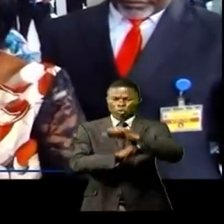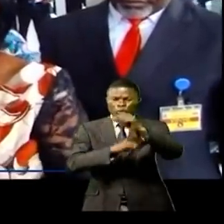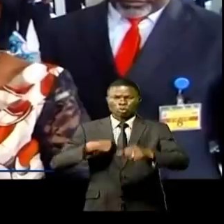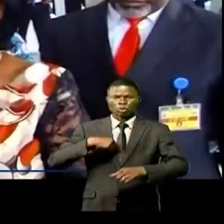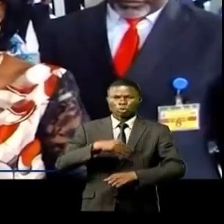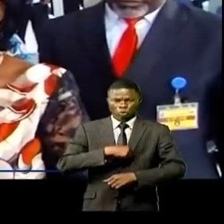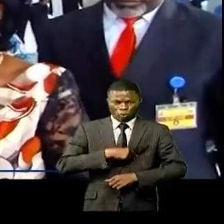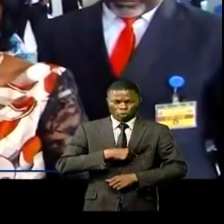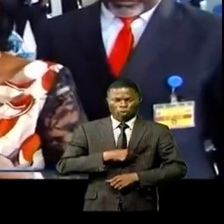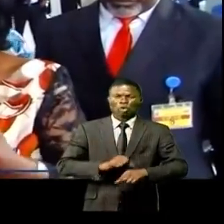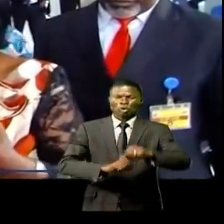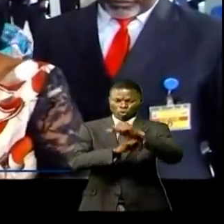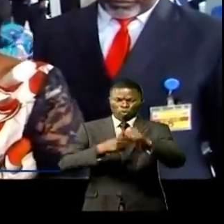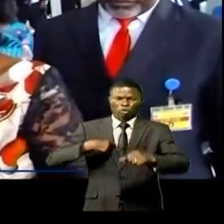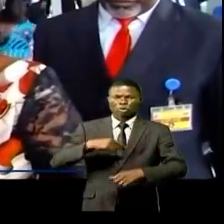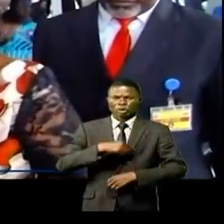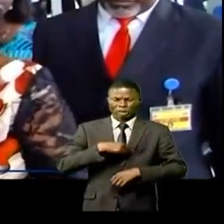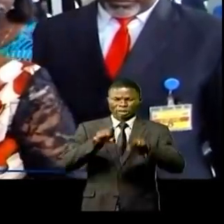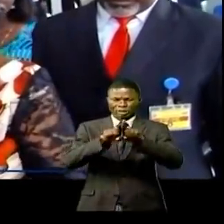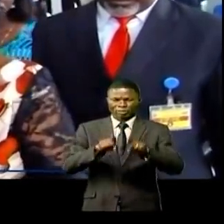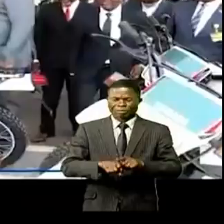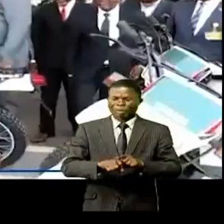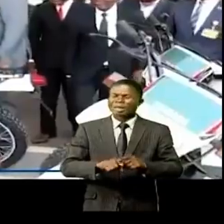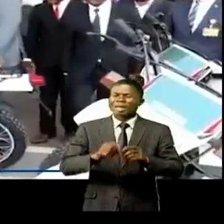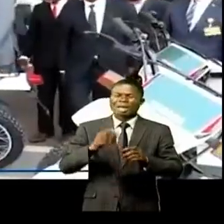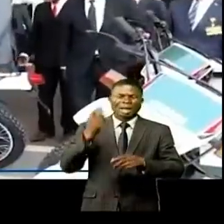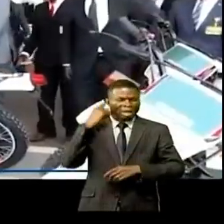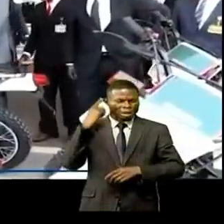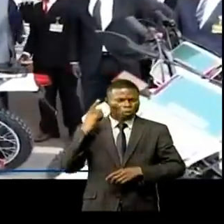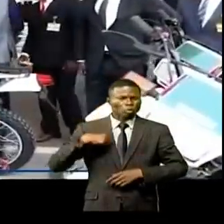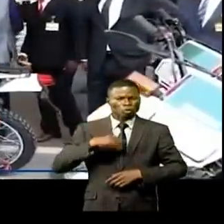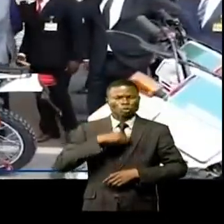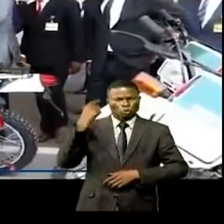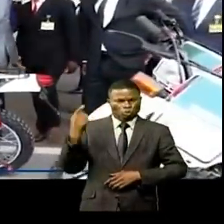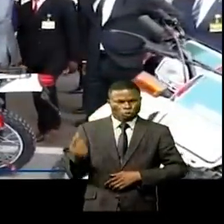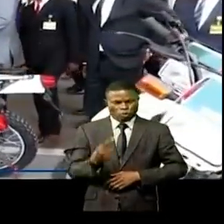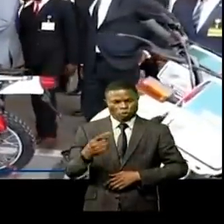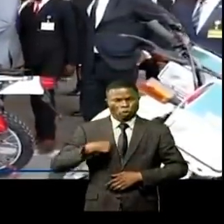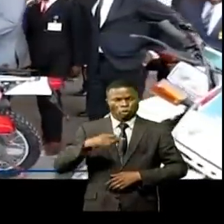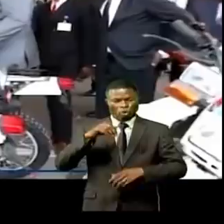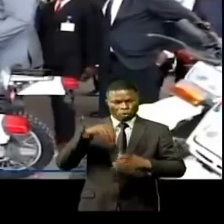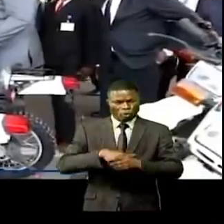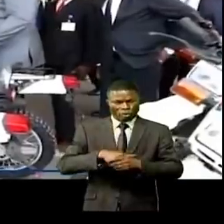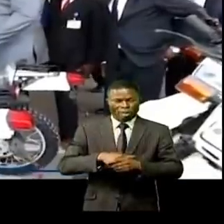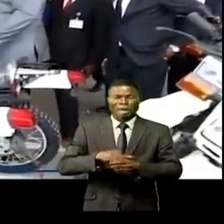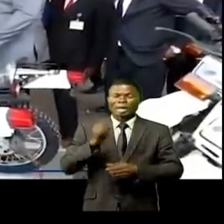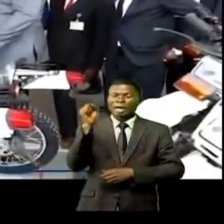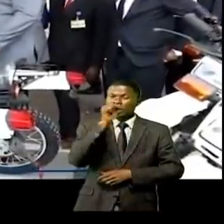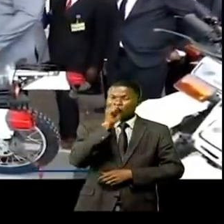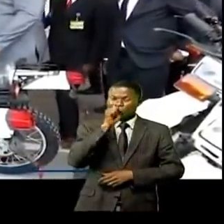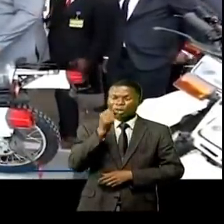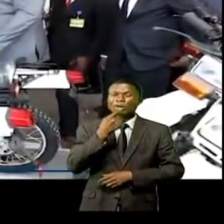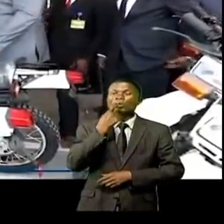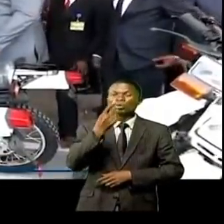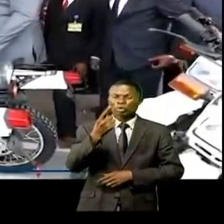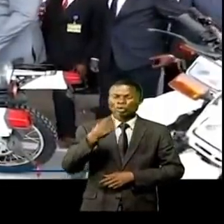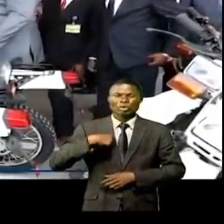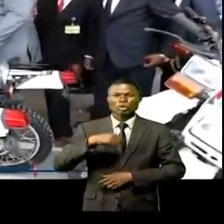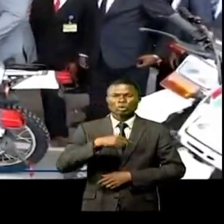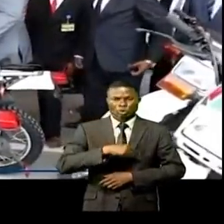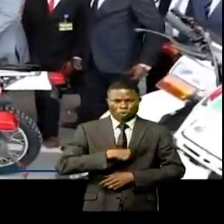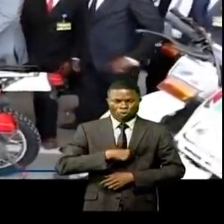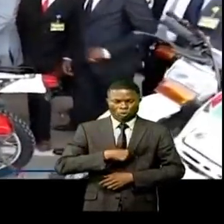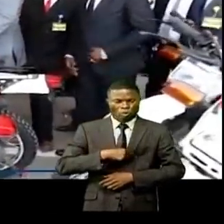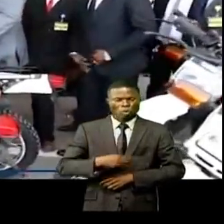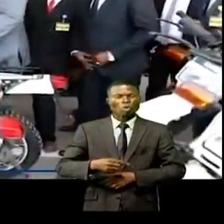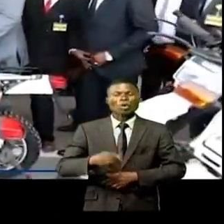il est derrière nous et prêt à nous écouter à tout moment. Et nous, au travers de vos micros, nous lui disons, nous n'allons pas le